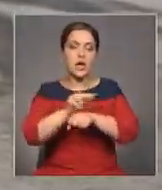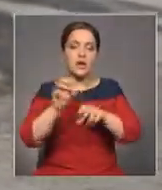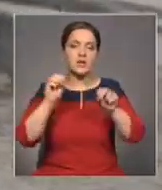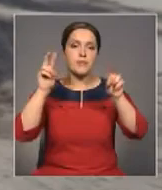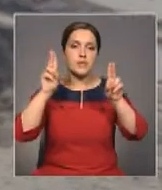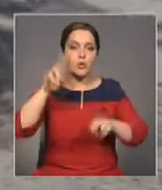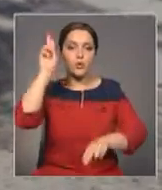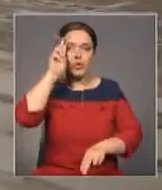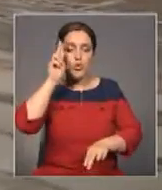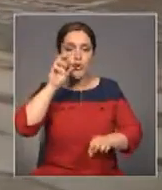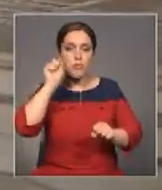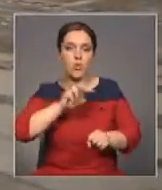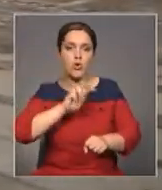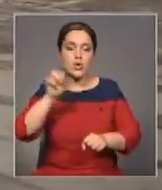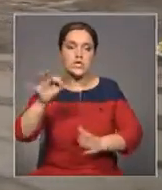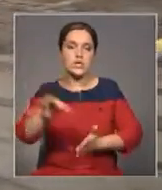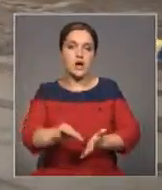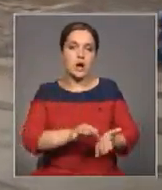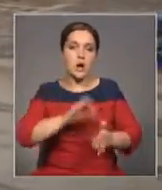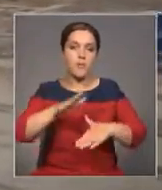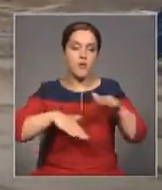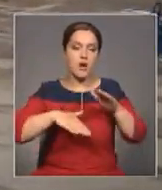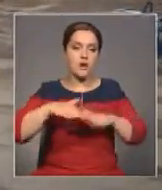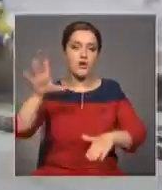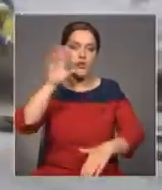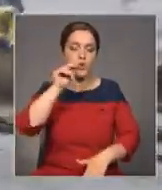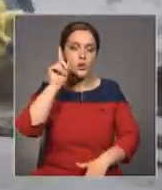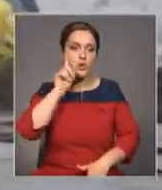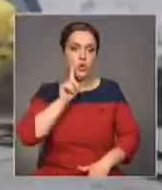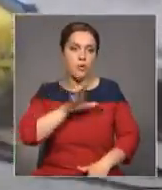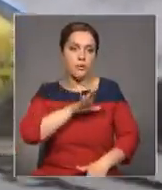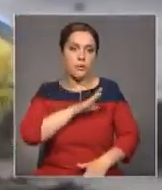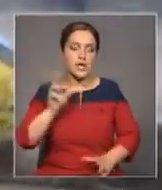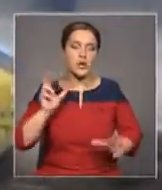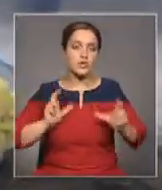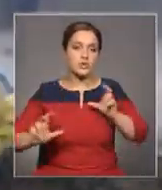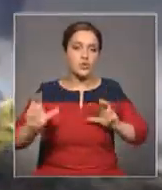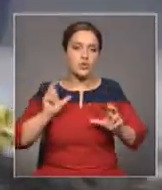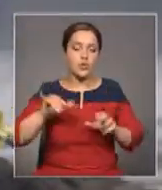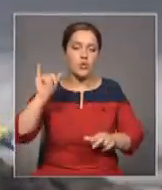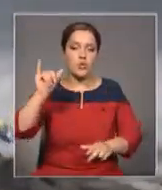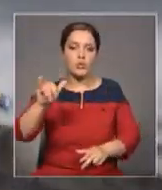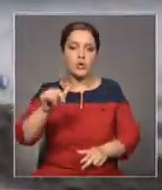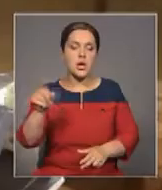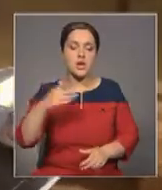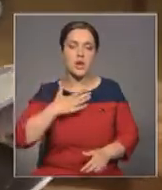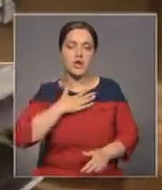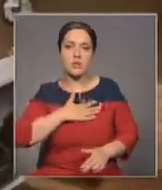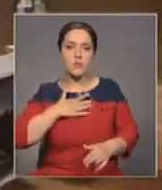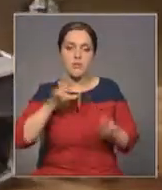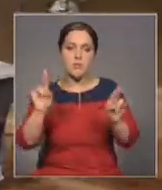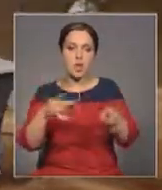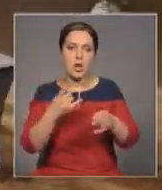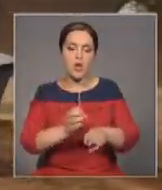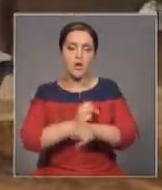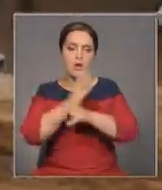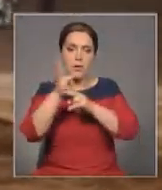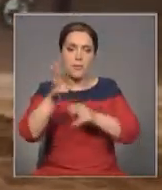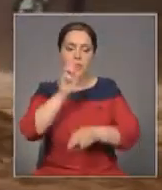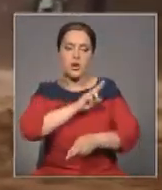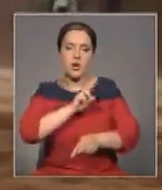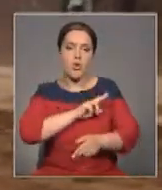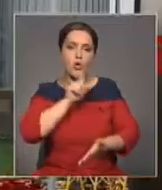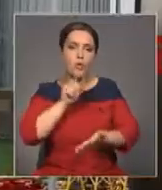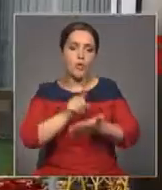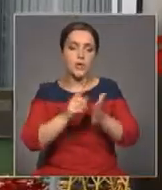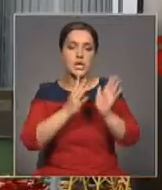была очень привлекательна для абитуриентов. Ведь главный ее плюс в том, что у студентов не болит голова за трудоустройство. Почти 90%